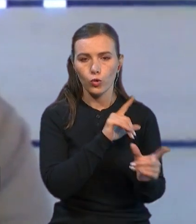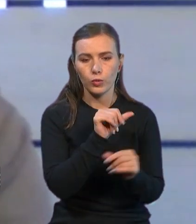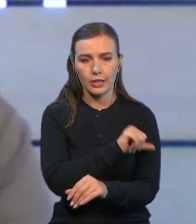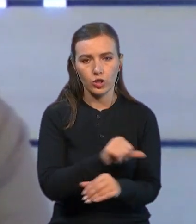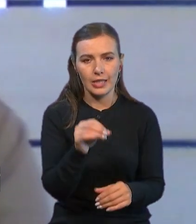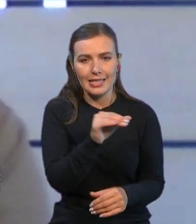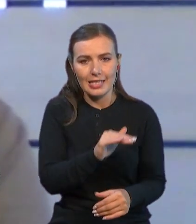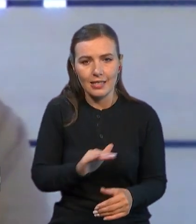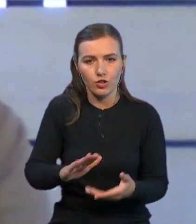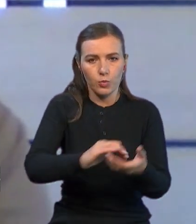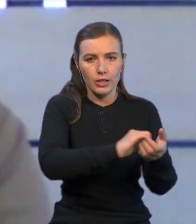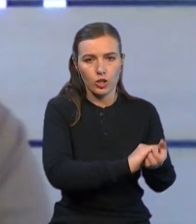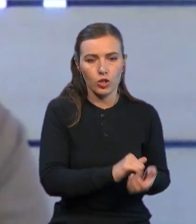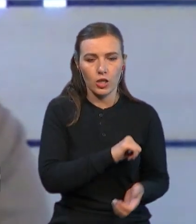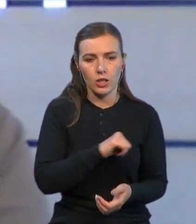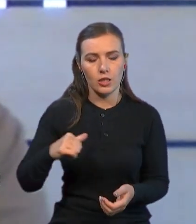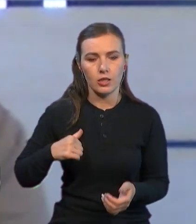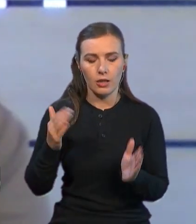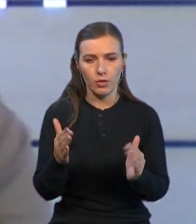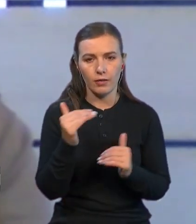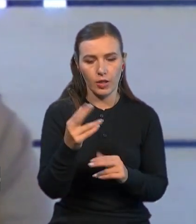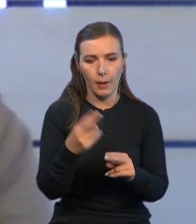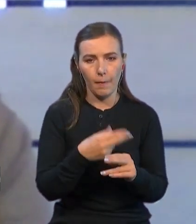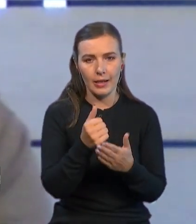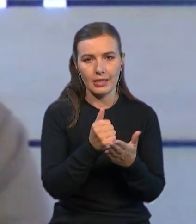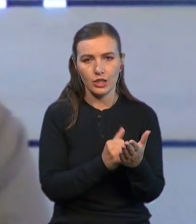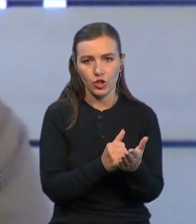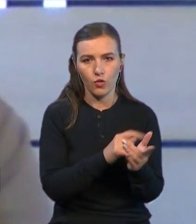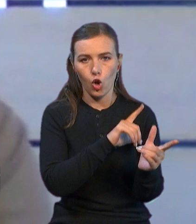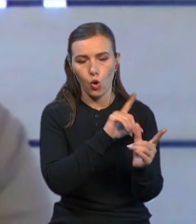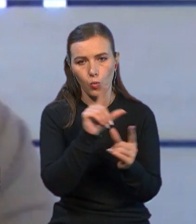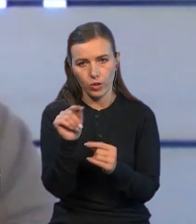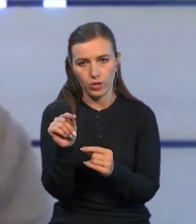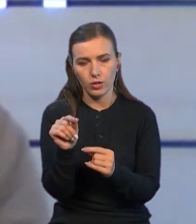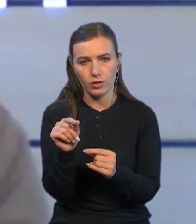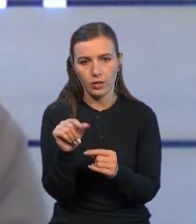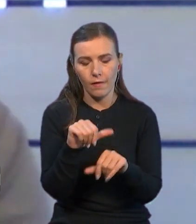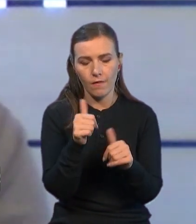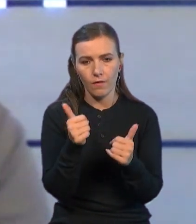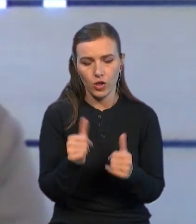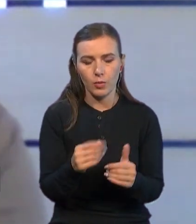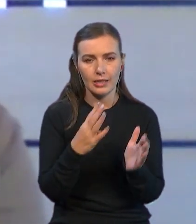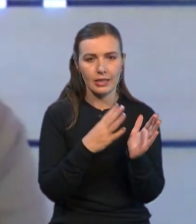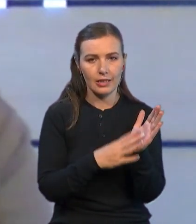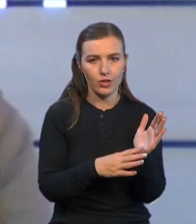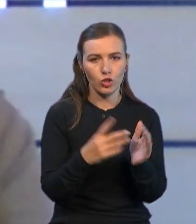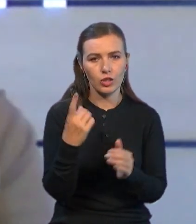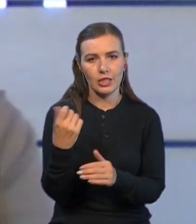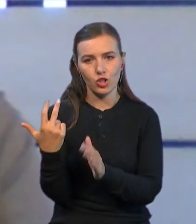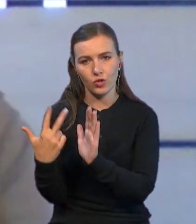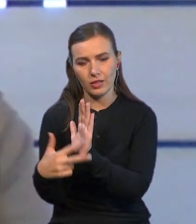Європейським Союзом саме в рамках безвізових поїздок. Тобто, в форматі 90 на 180.